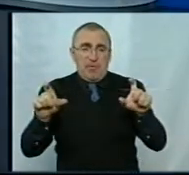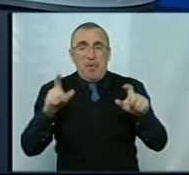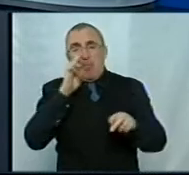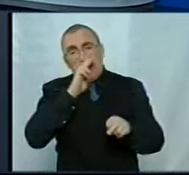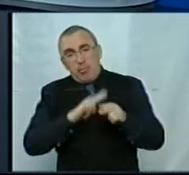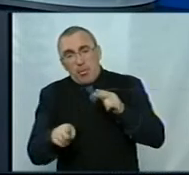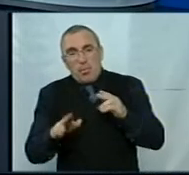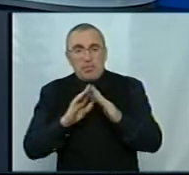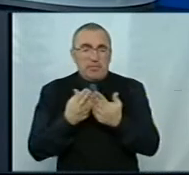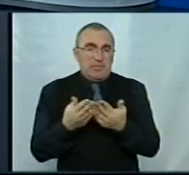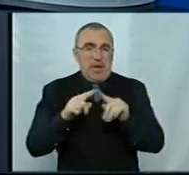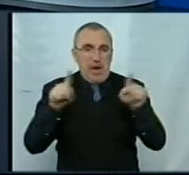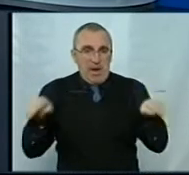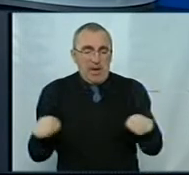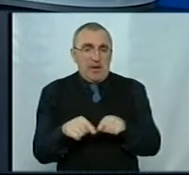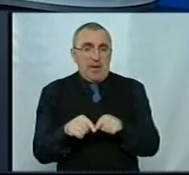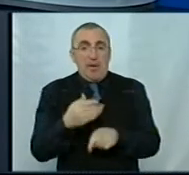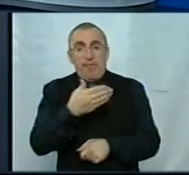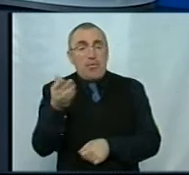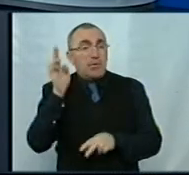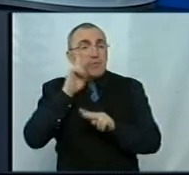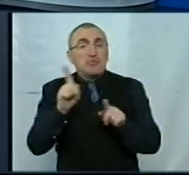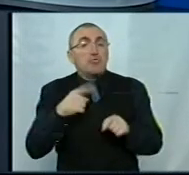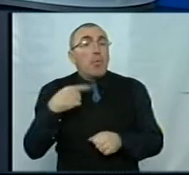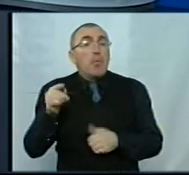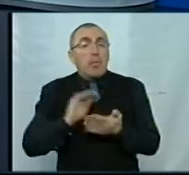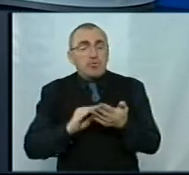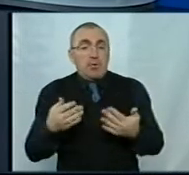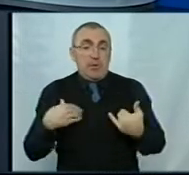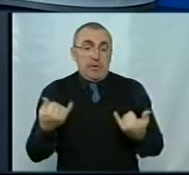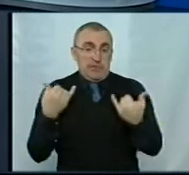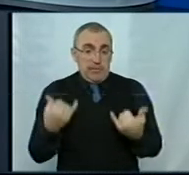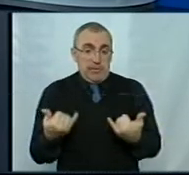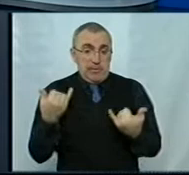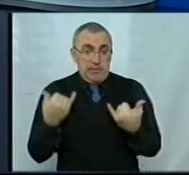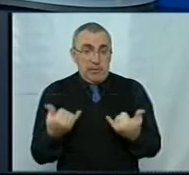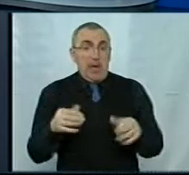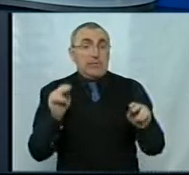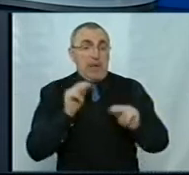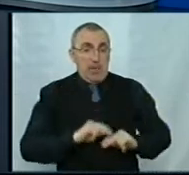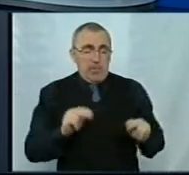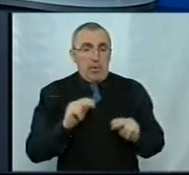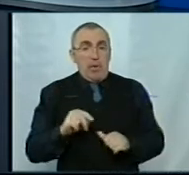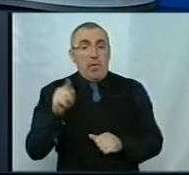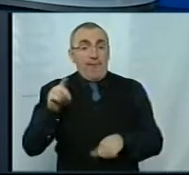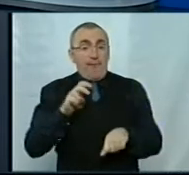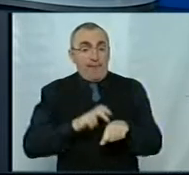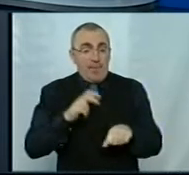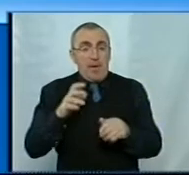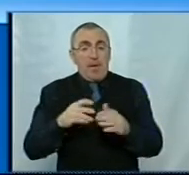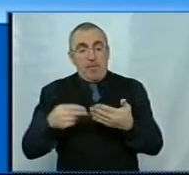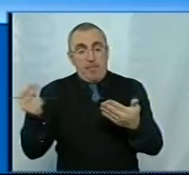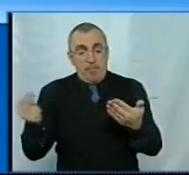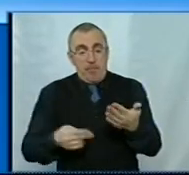бать, що відбувляють. Вони не знають, що пишу я. Зараз, якщо це запрацює, тоді лікар написав,